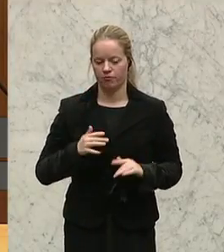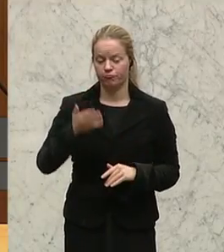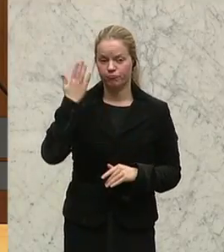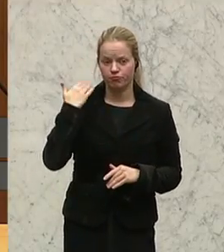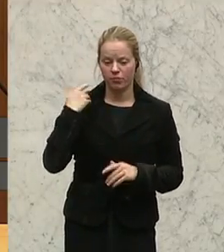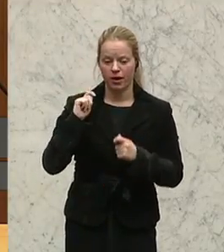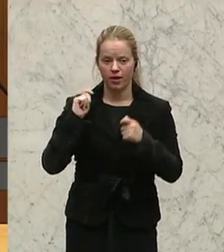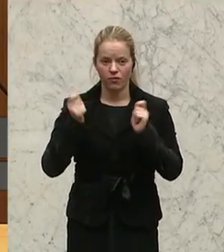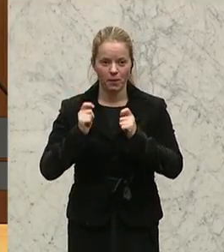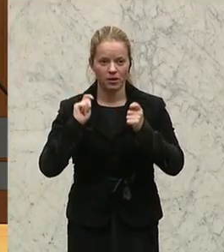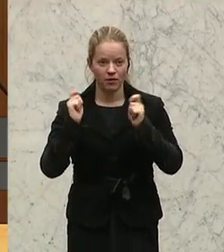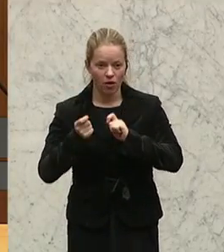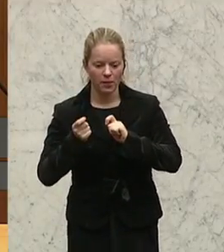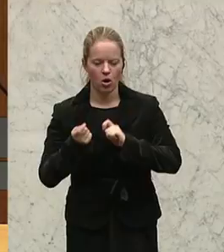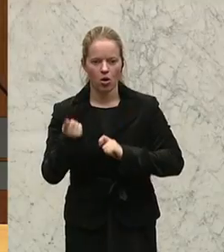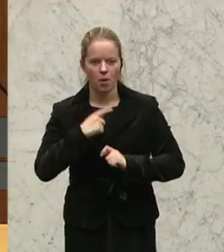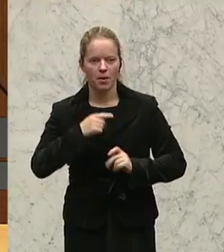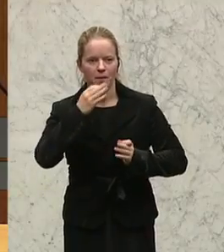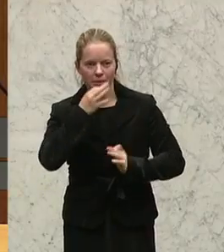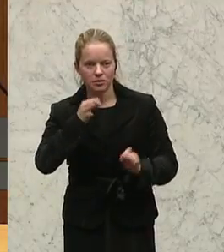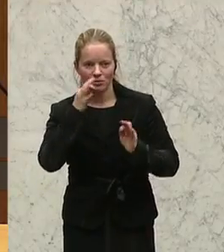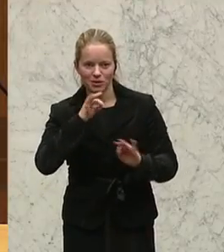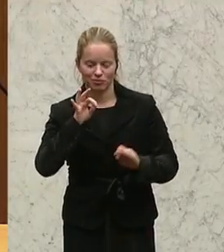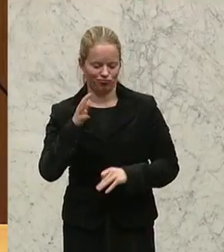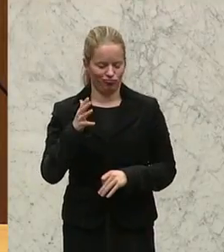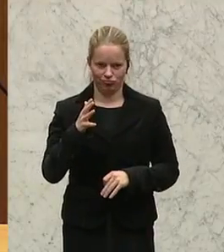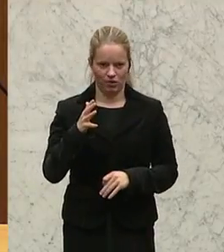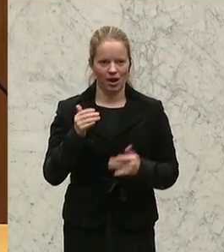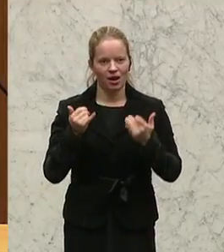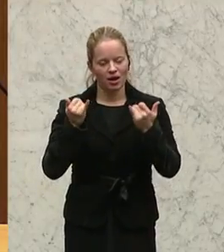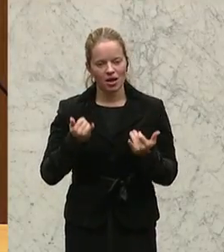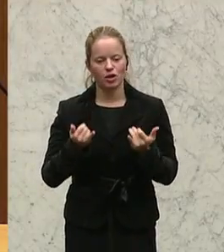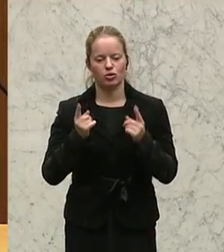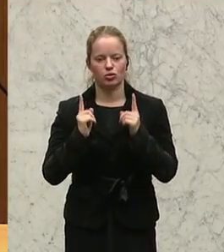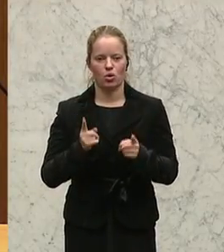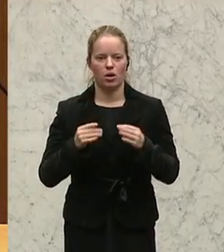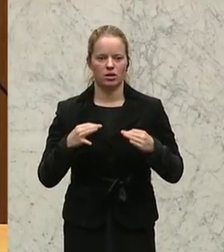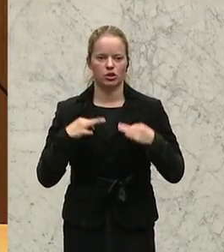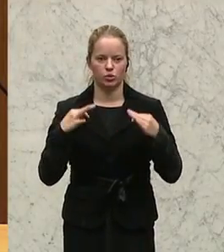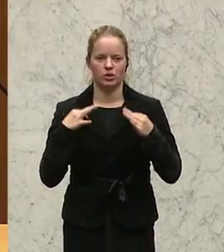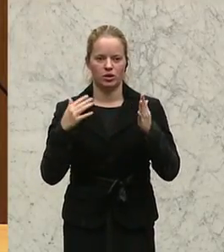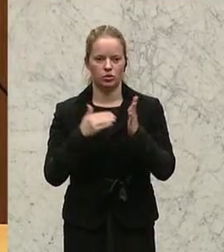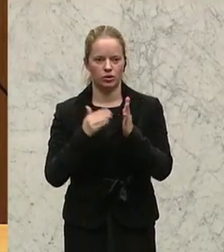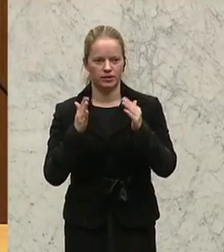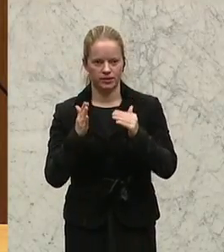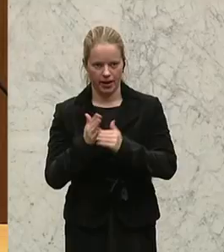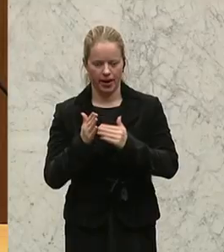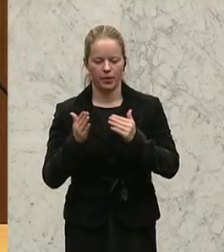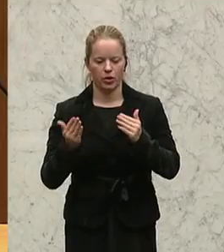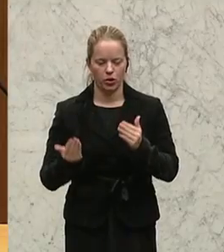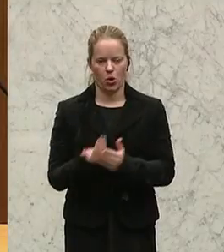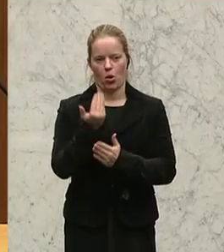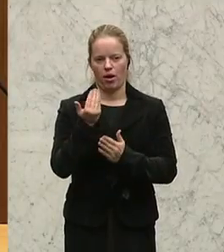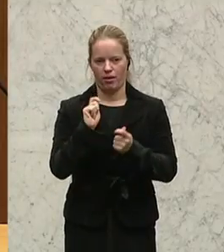führten jedoch nicht immer zu nachhaltigen Verbesserungen. Nunmehr soll das Gesundheitssystem erneut